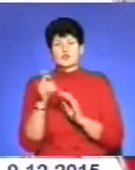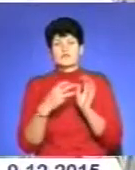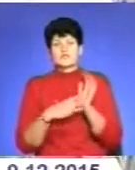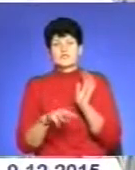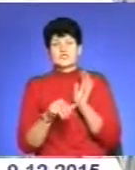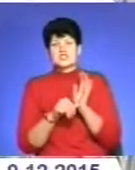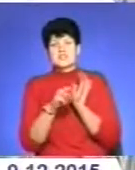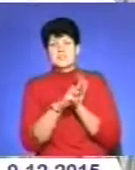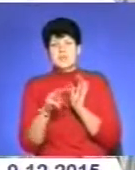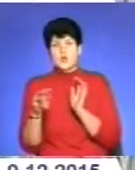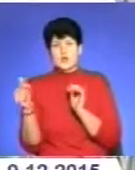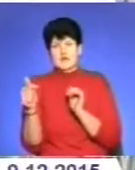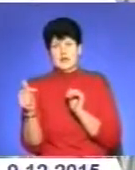мільйонів гривень.